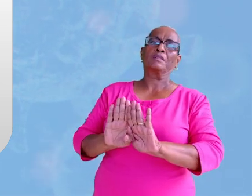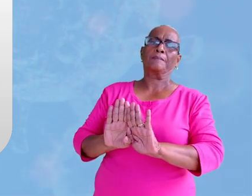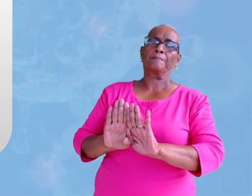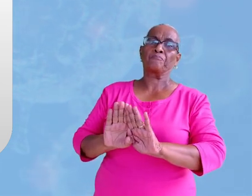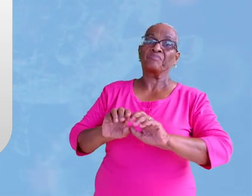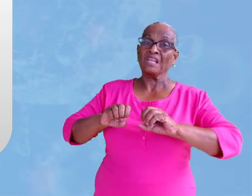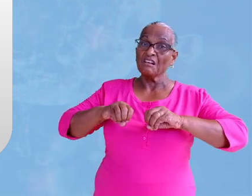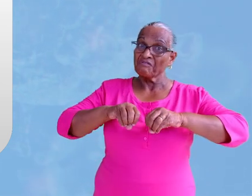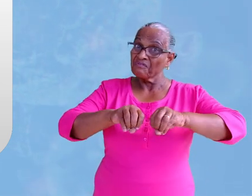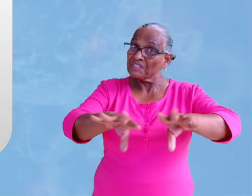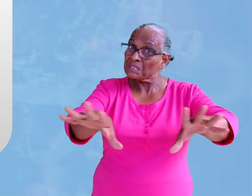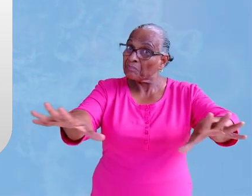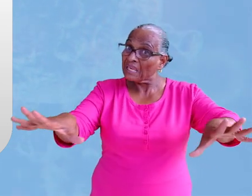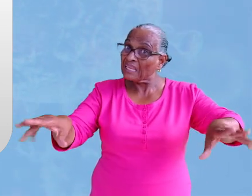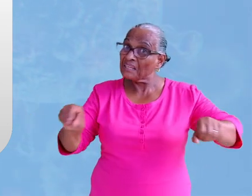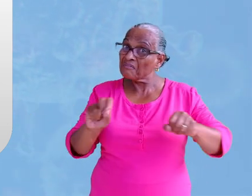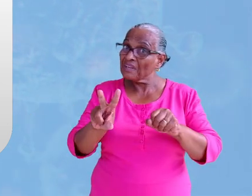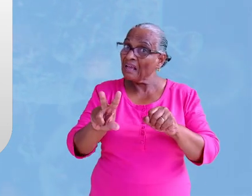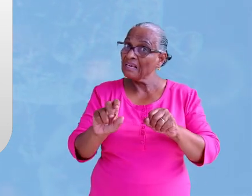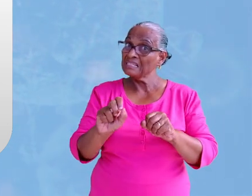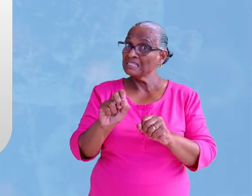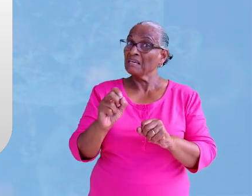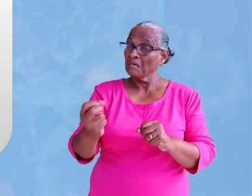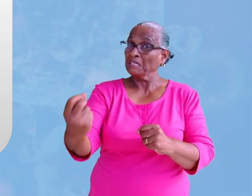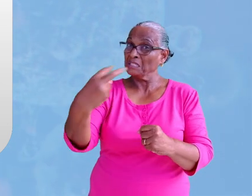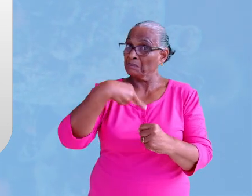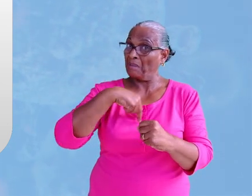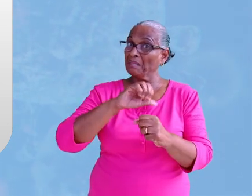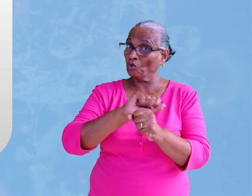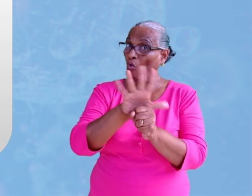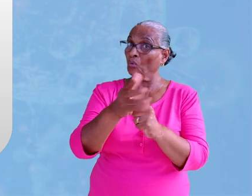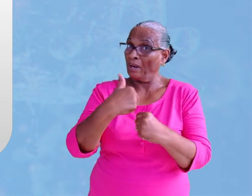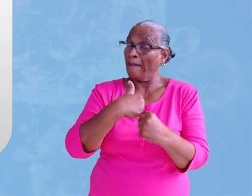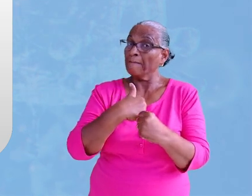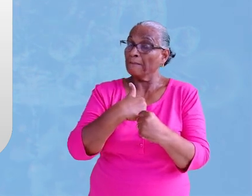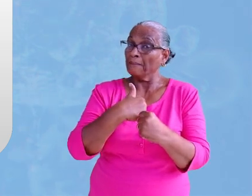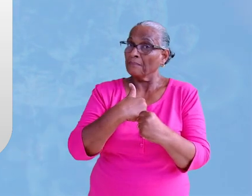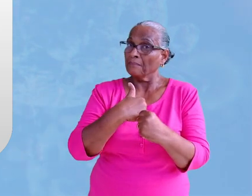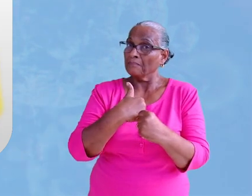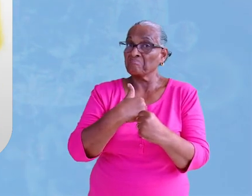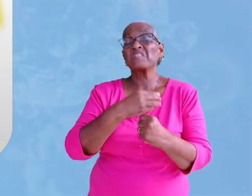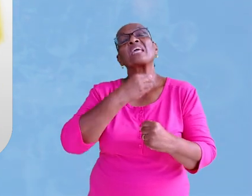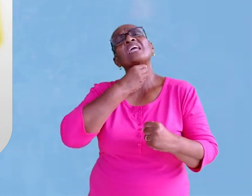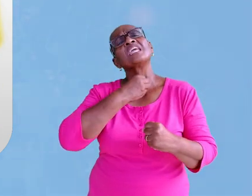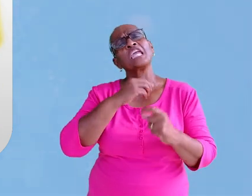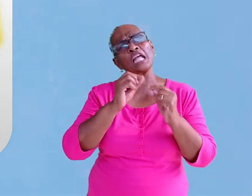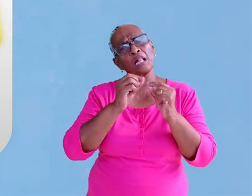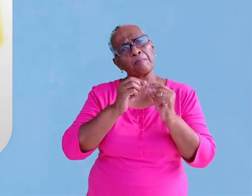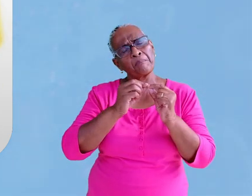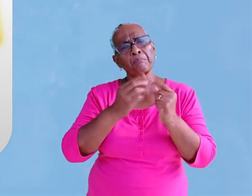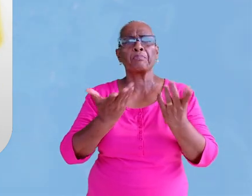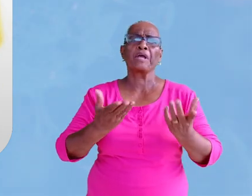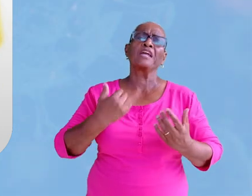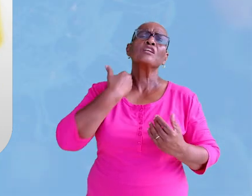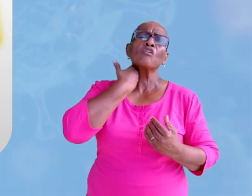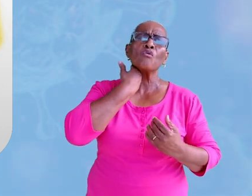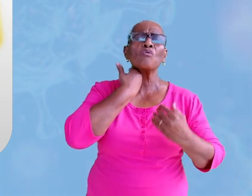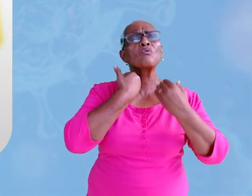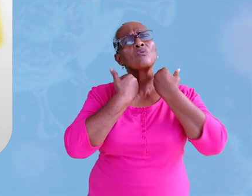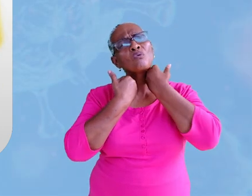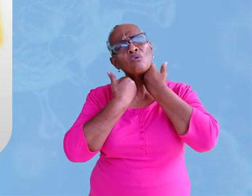Welke verschijnselen zie je als je besmet bent met het coronavirus? Je hebt keelpijn, je hebt